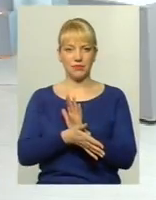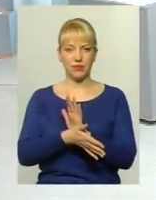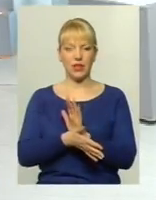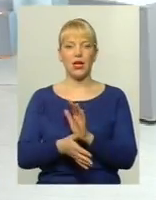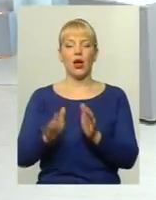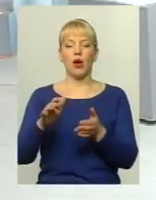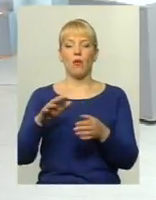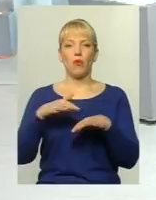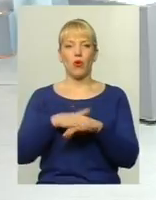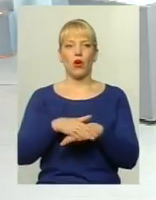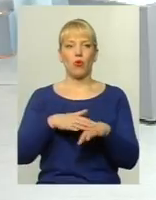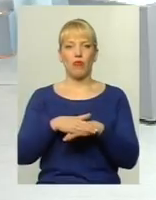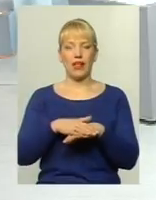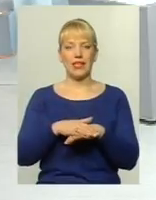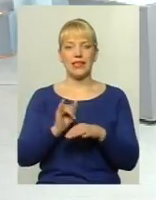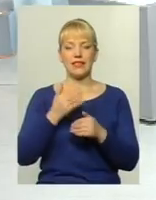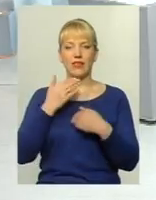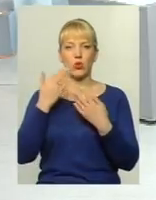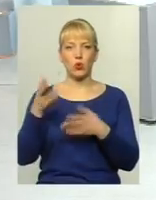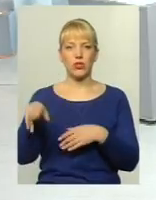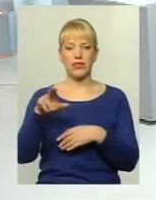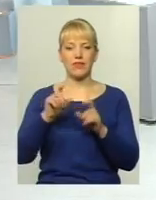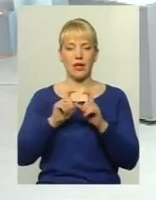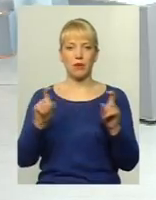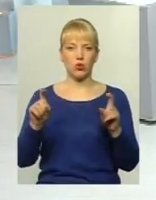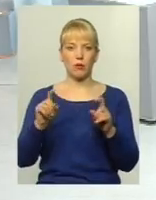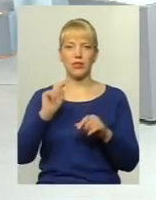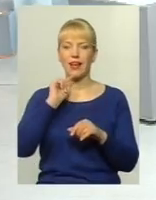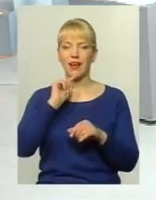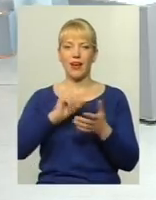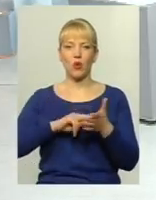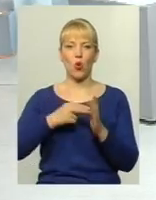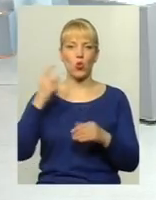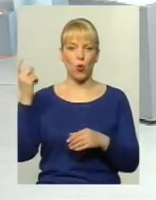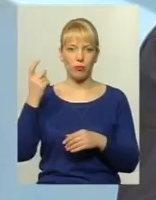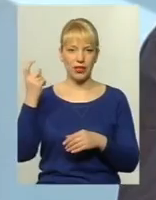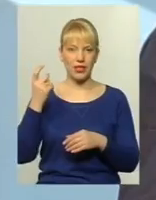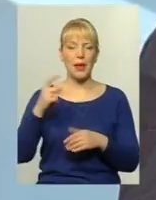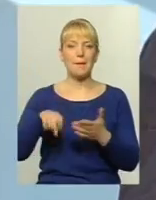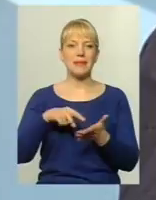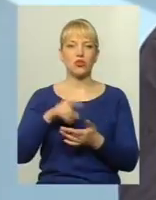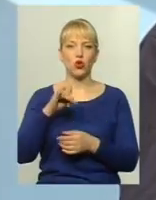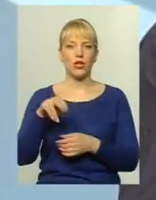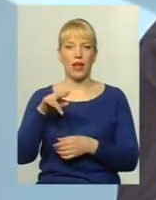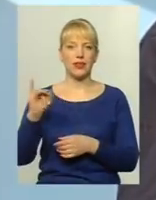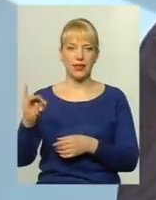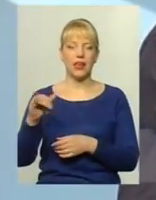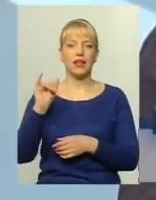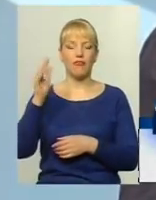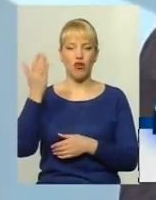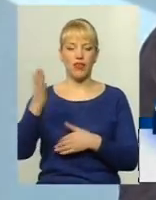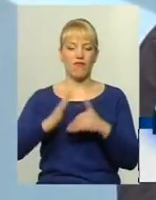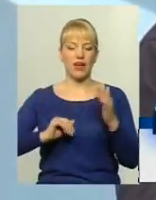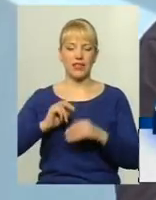Прорахували свій дохід Звернулися в департамент економіки міської ради Вони, фахівці